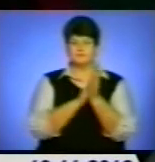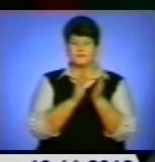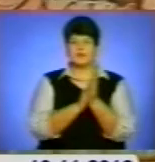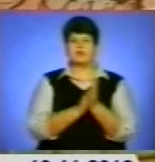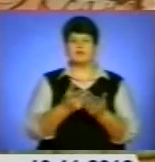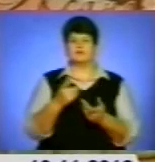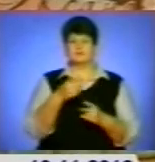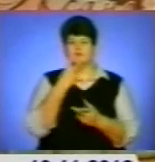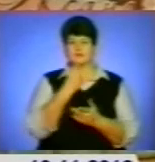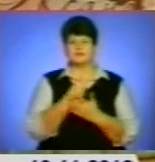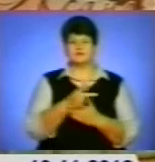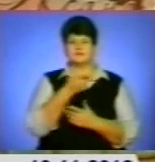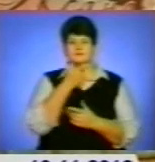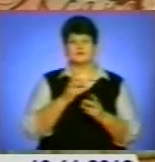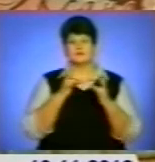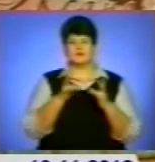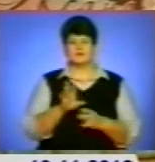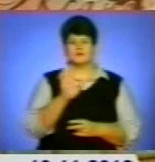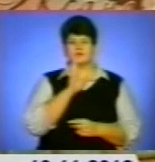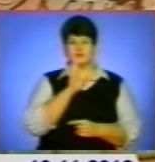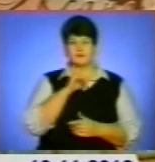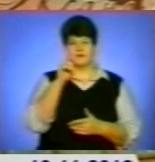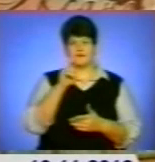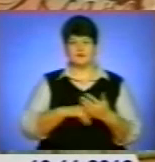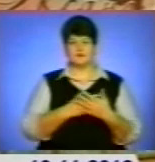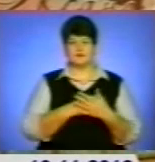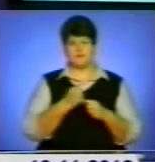яка вчить любити, вірити і бороти за своє щастя.